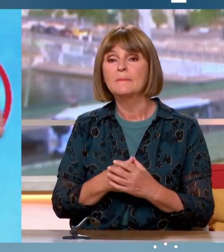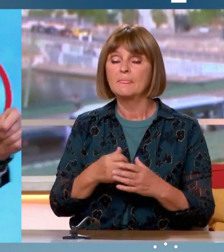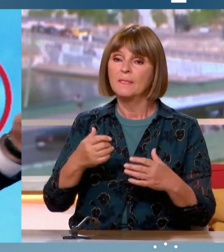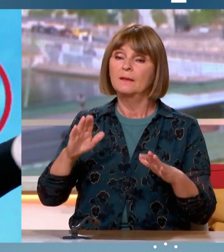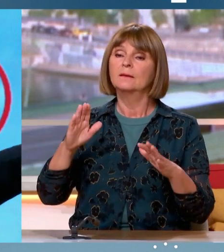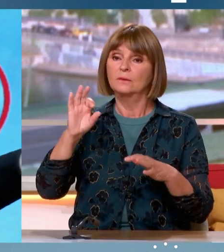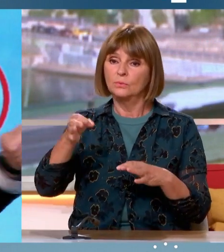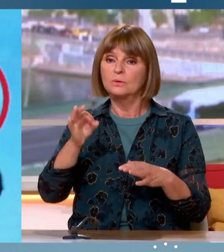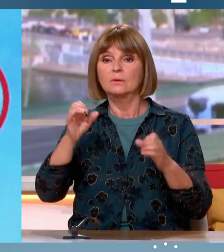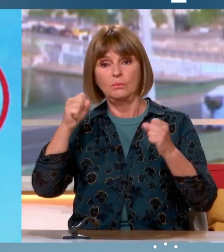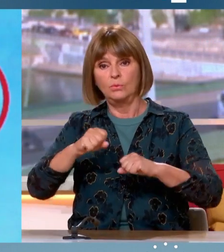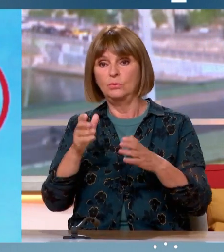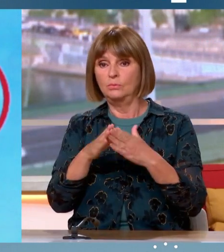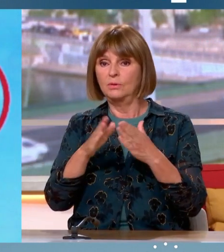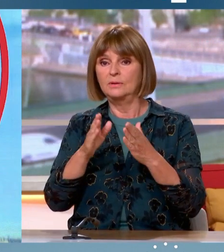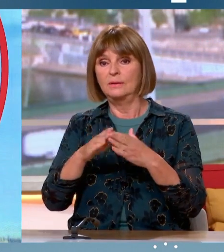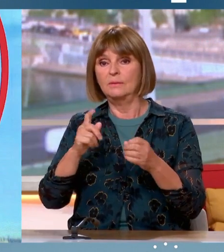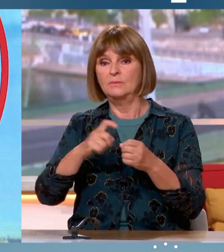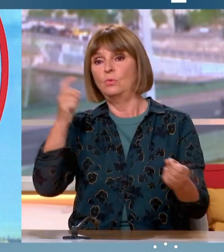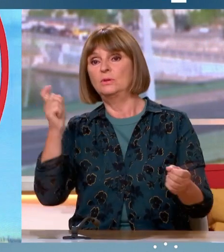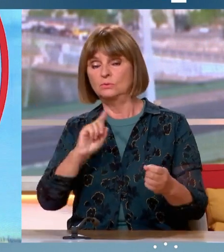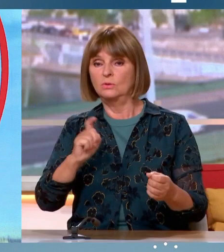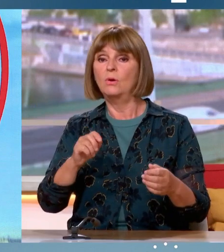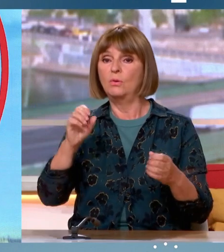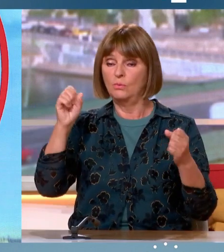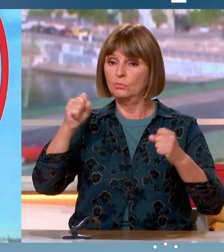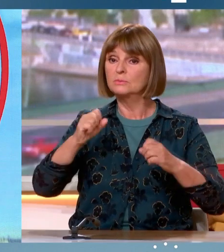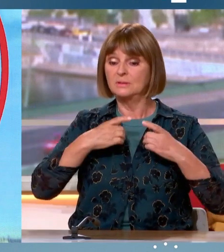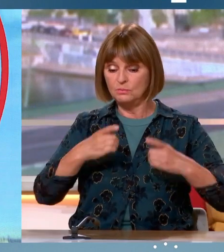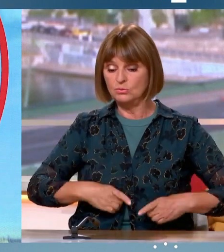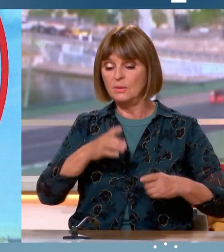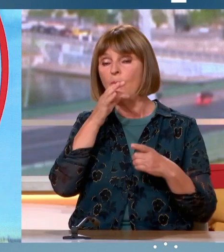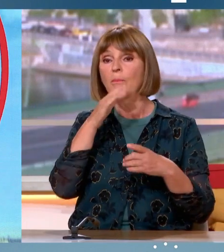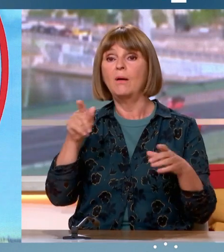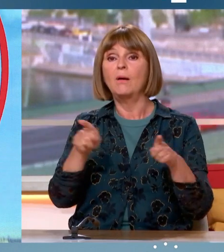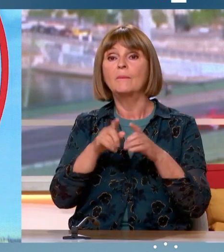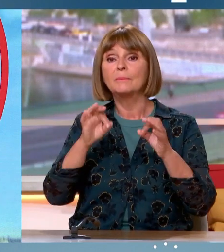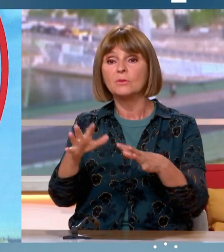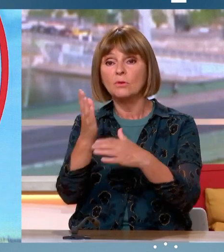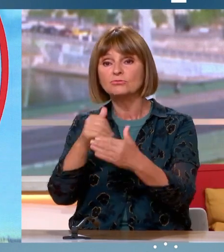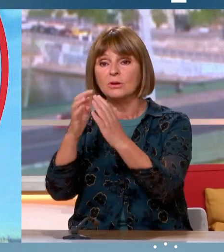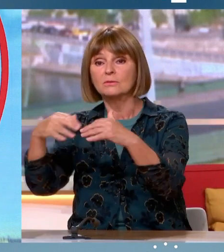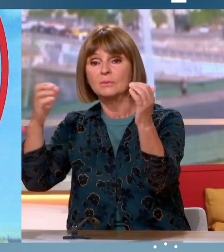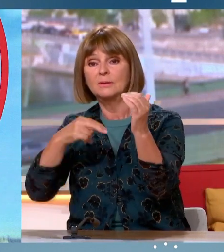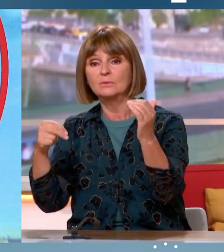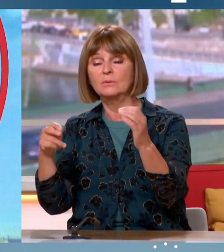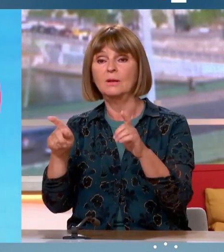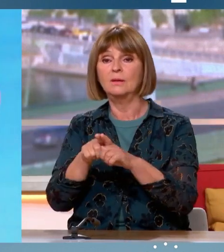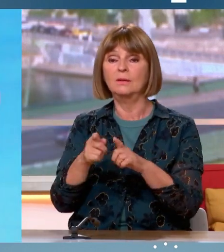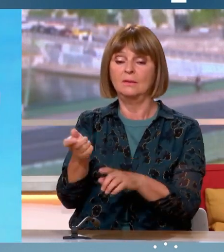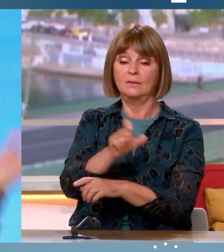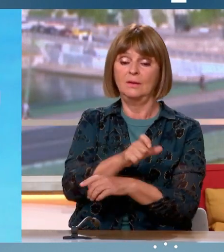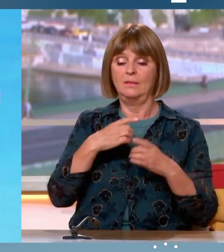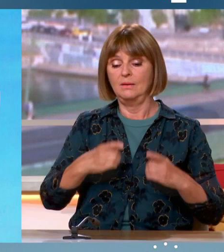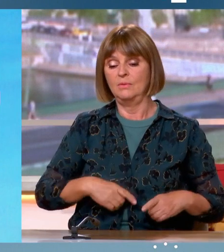pour pas qu'on ait des déconnexions de faits et obligés puisque les députés ne peuvent pas être à la fois à l'Assemblée nationale alors que les maires députés-maires